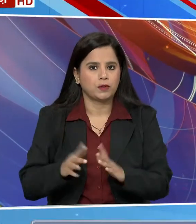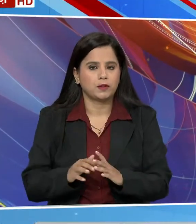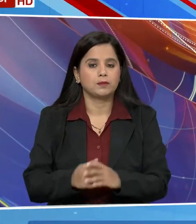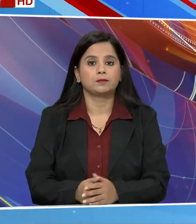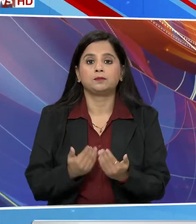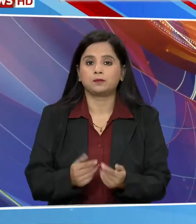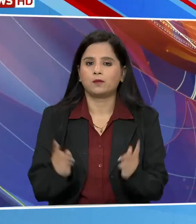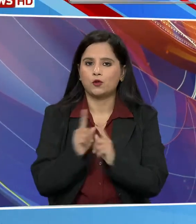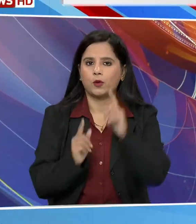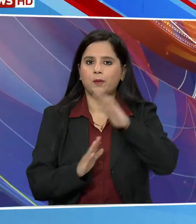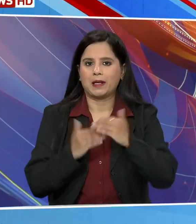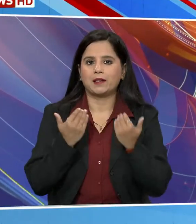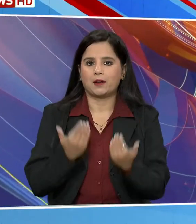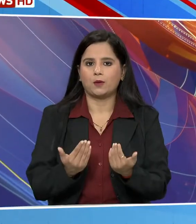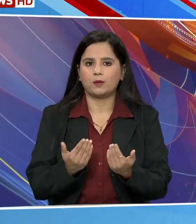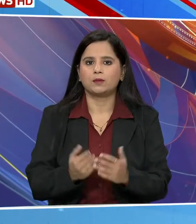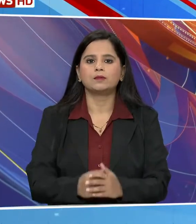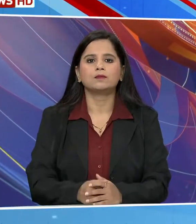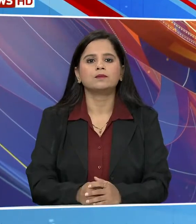वक्तिक च्वरे से ब्रेक का है